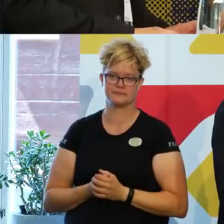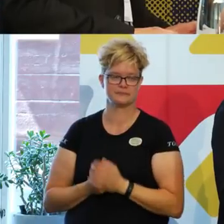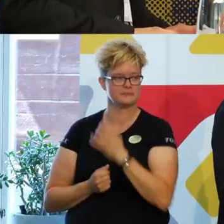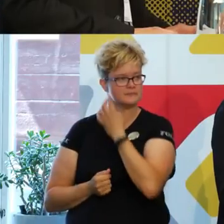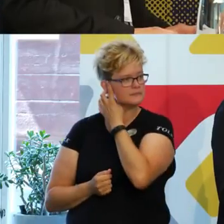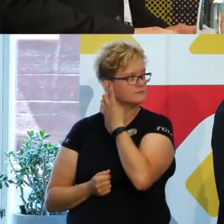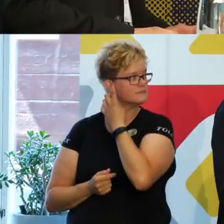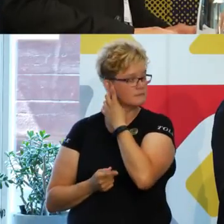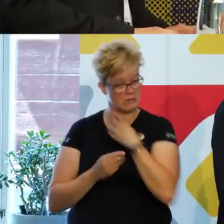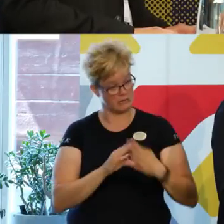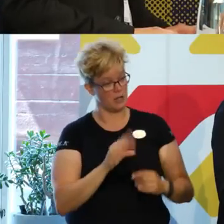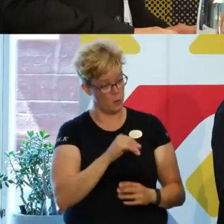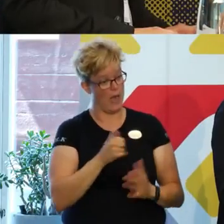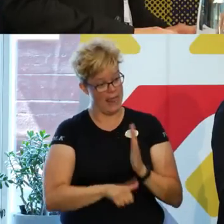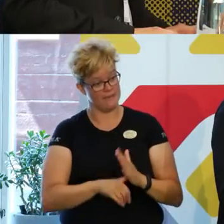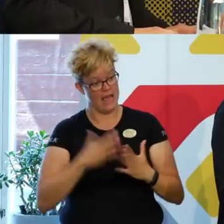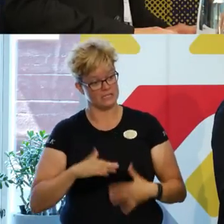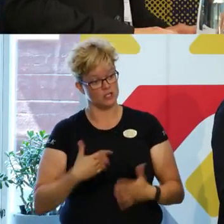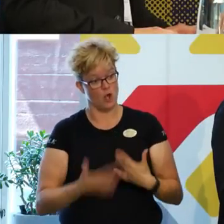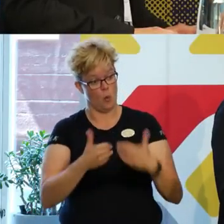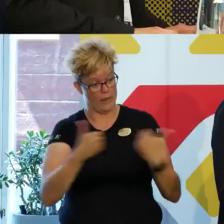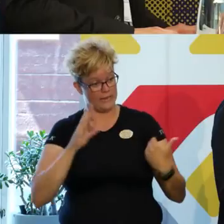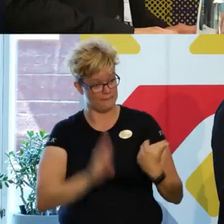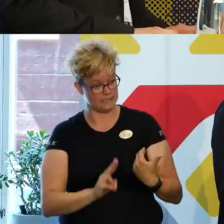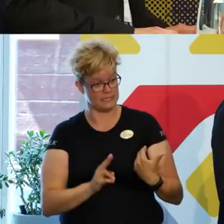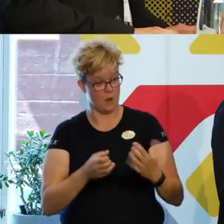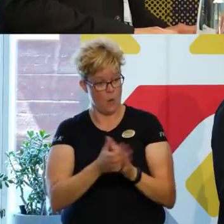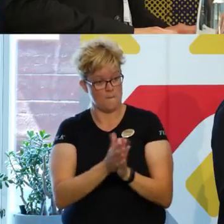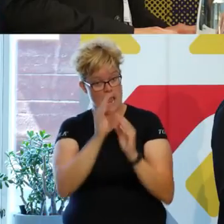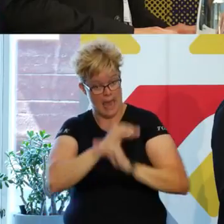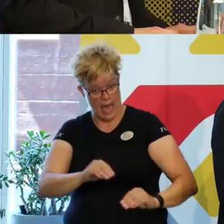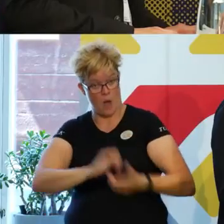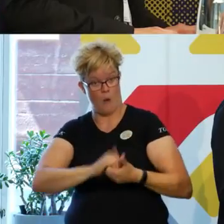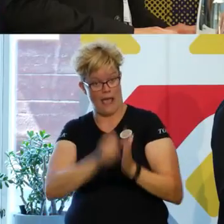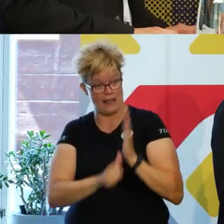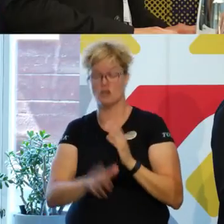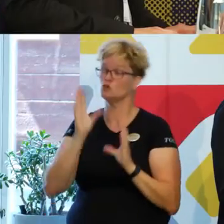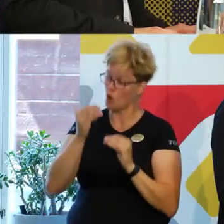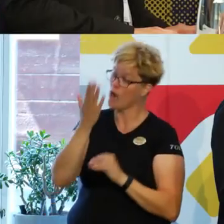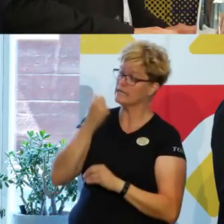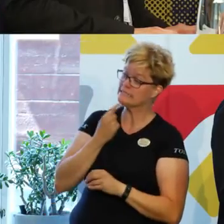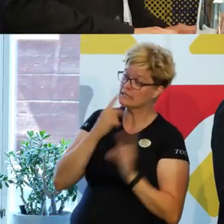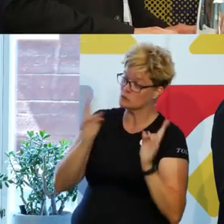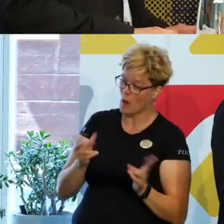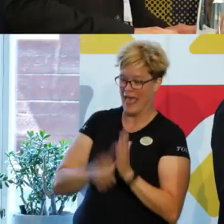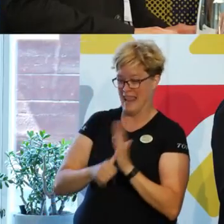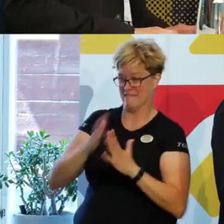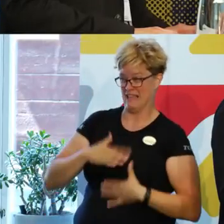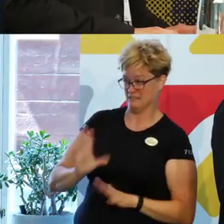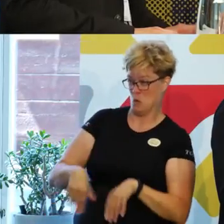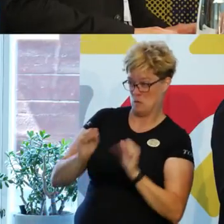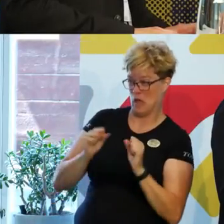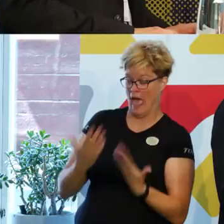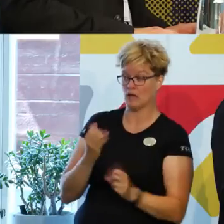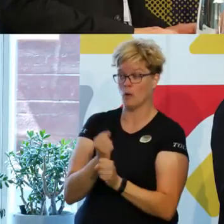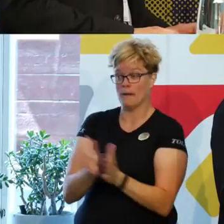För det gör elevhälsan en viss skillnad tillsammans med lärare och elever. Så kan man ju säga. Alltså elevhälsans uppdrag